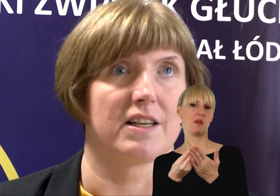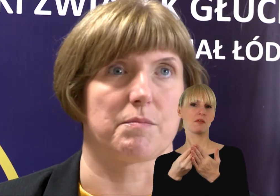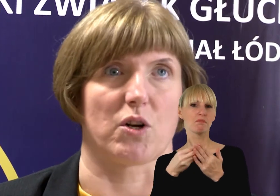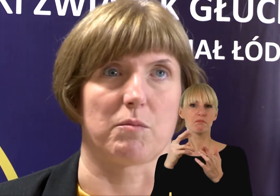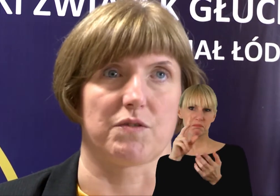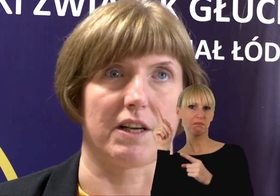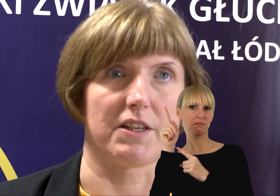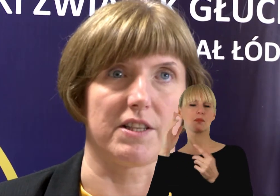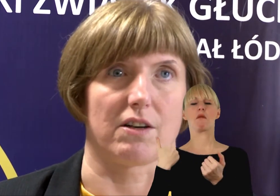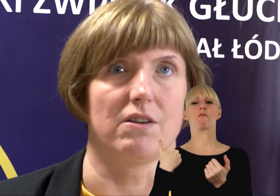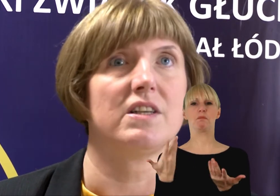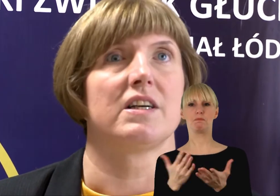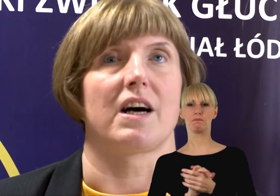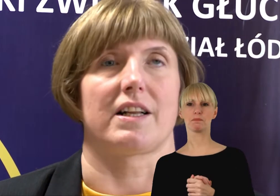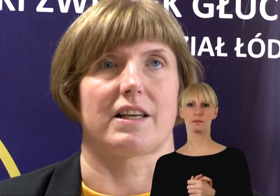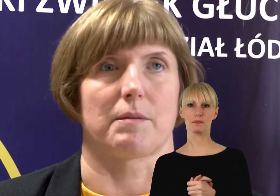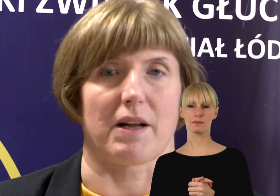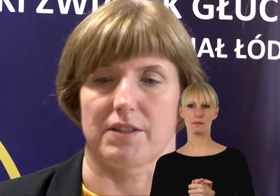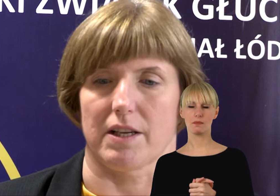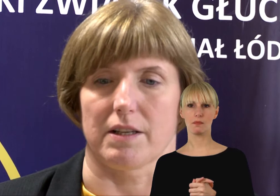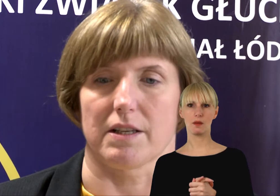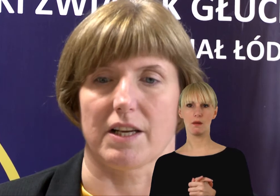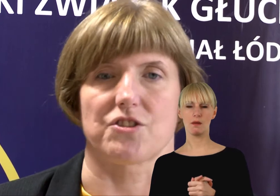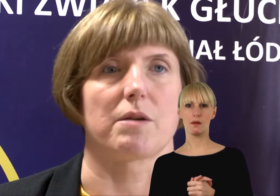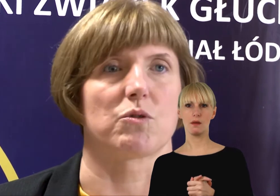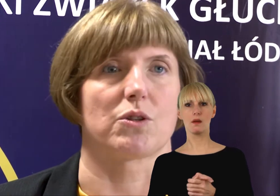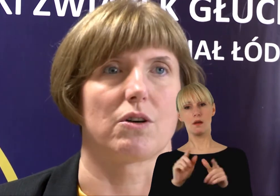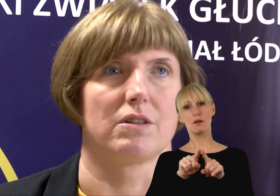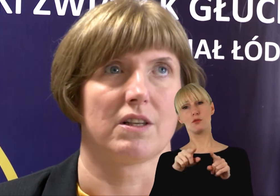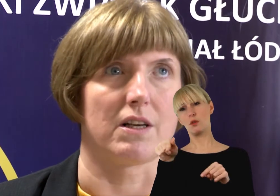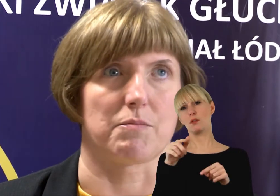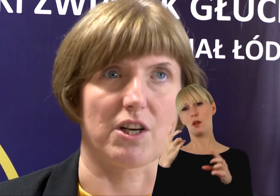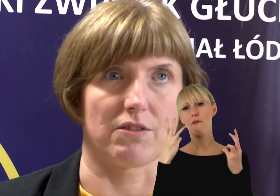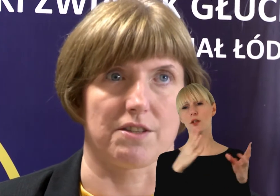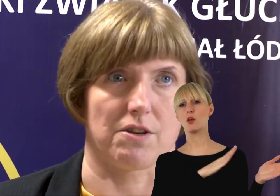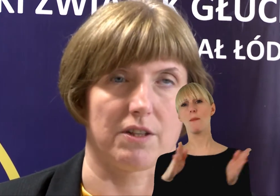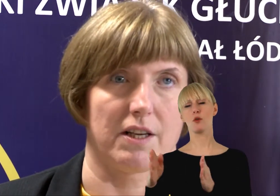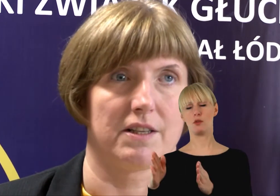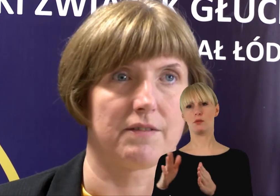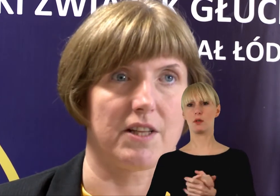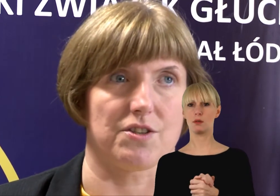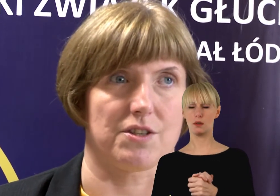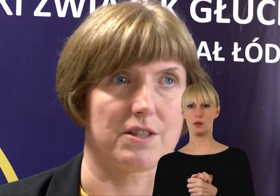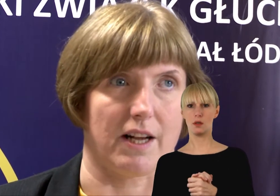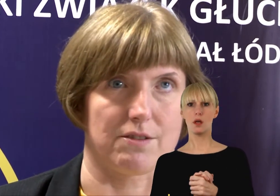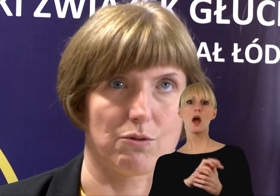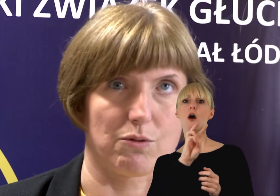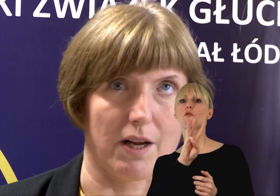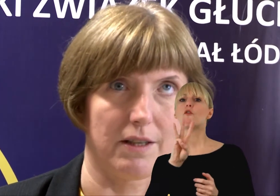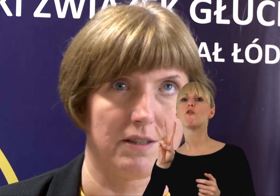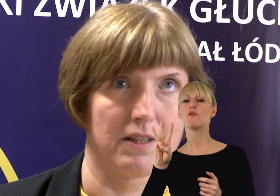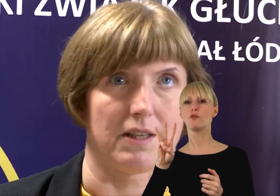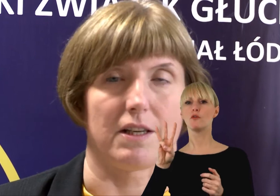z programu dźwiękawiającego. Ale tak naprawdę każdemu, kto przegląda stronę, też taka